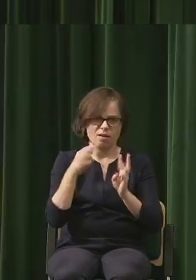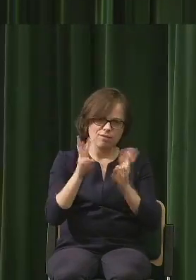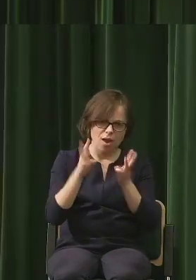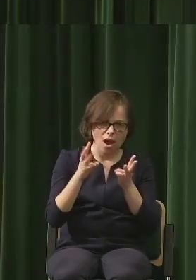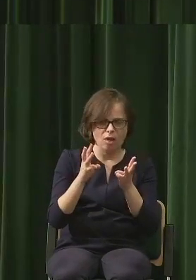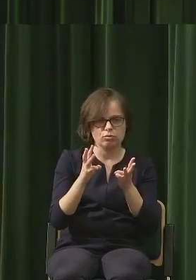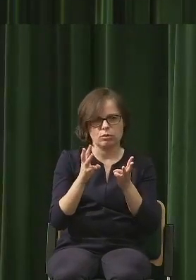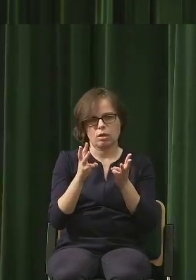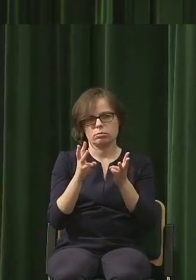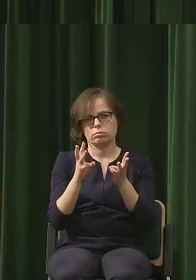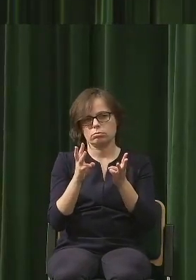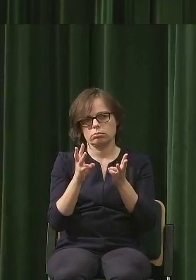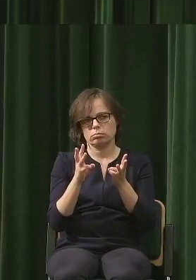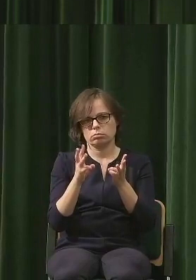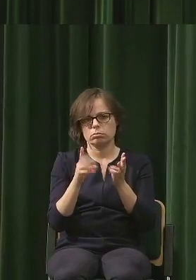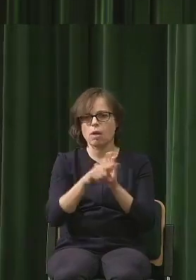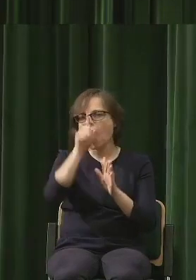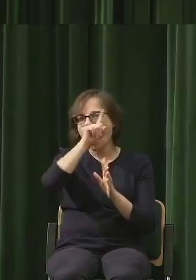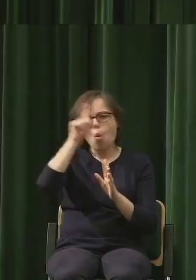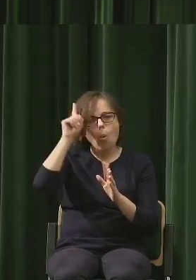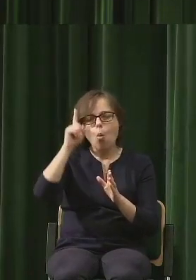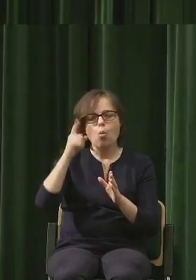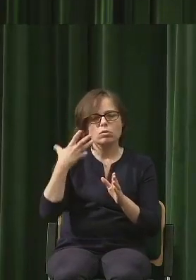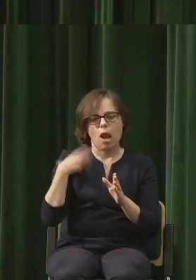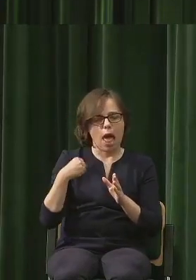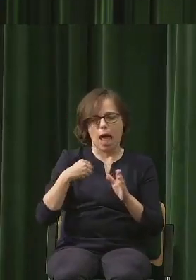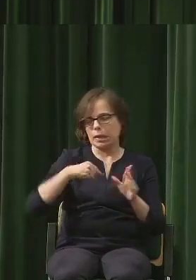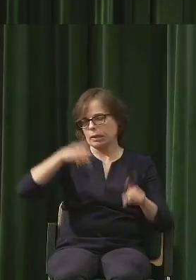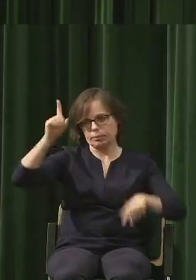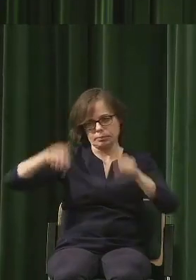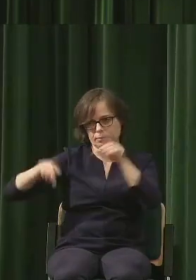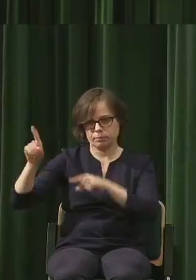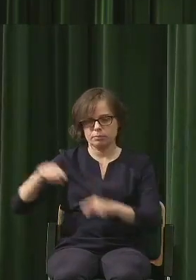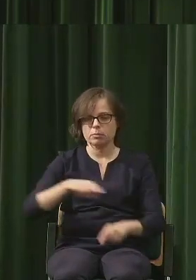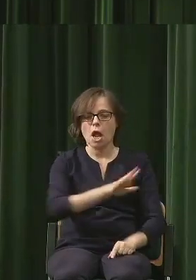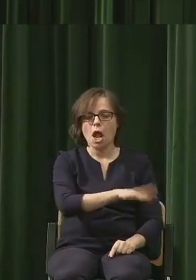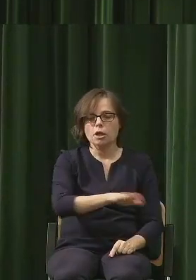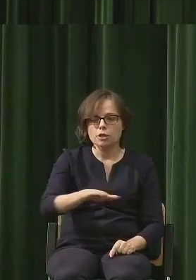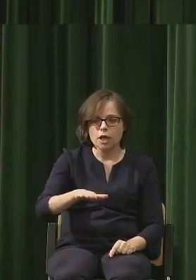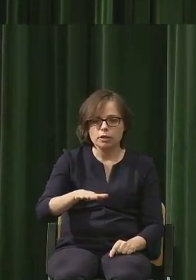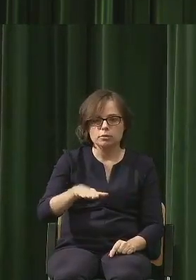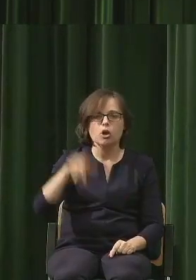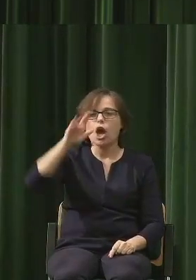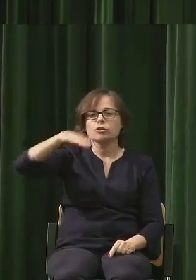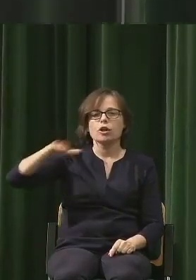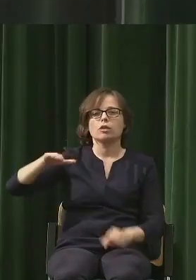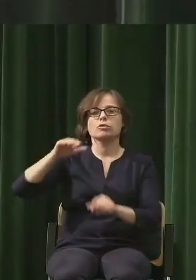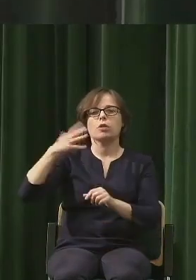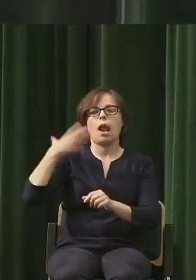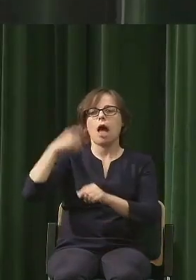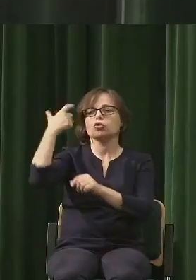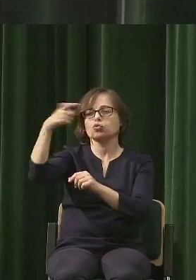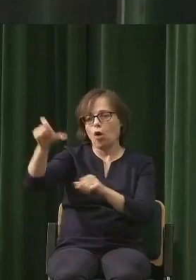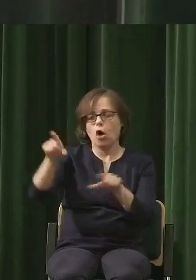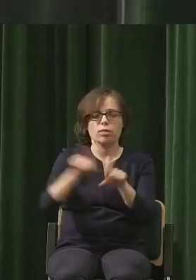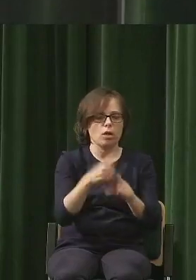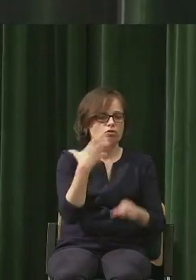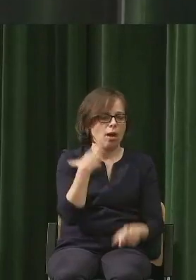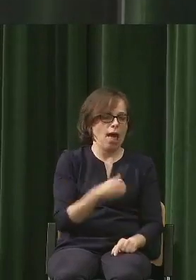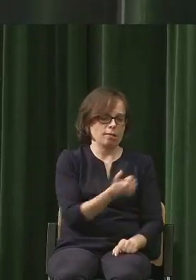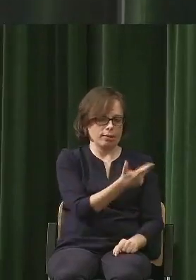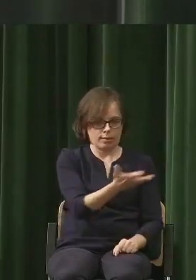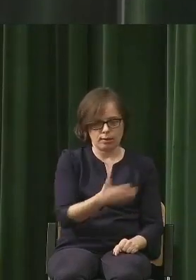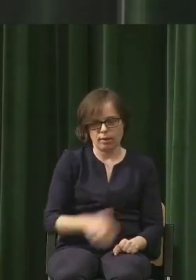ludzi w bardzo różnym wieku i dzieci w wieku lat prawie, że stu i kilku lat. To ja tylko